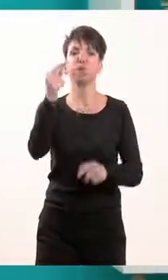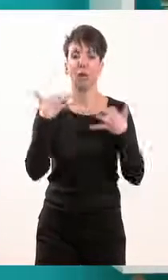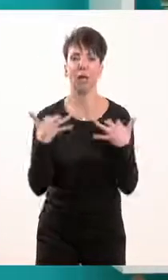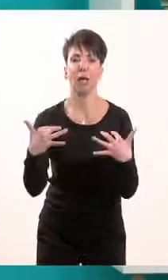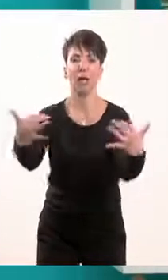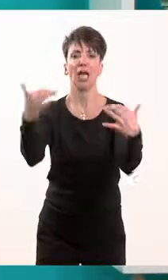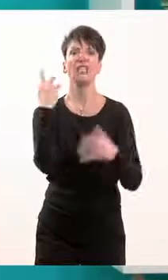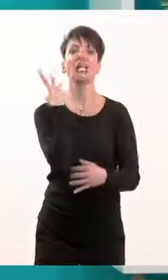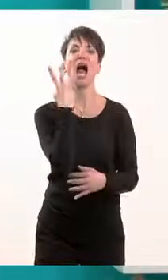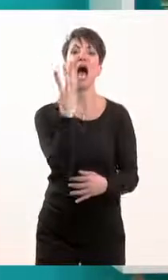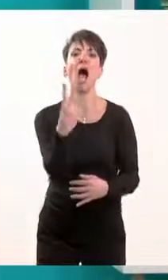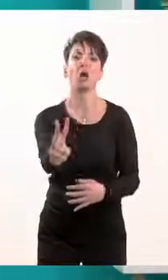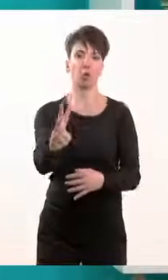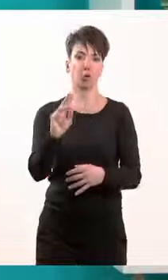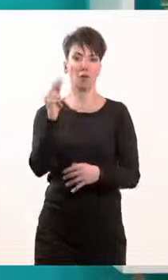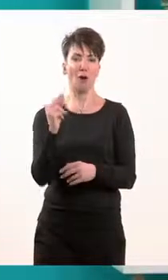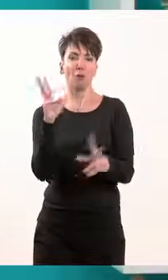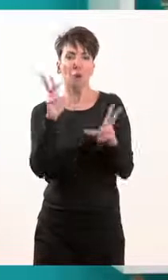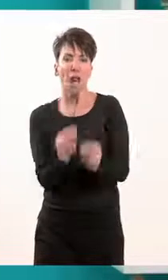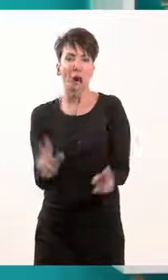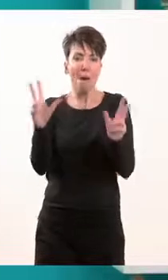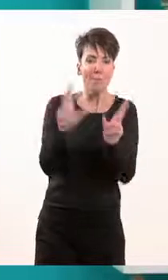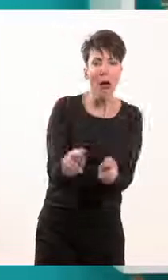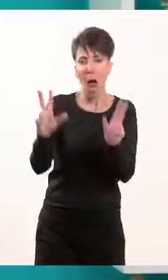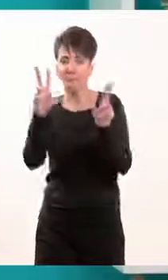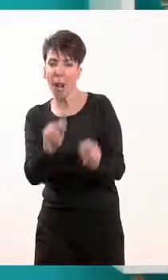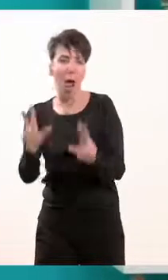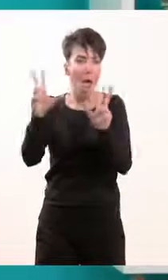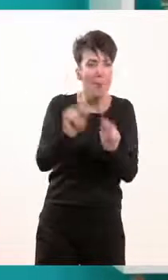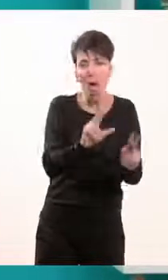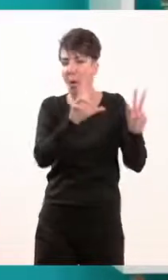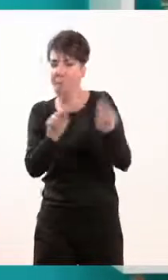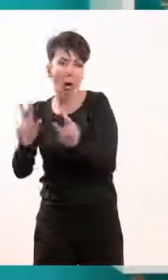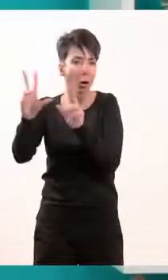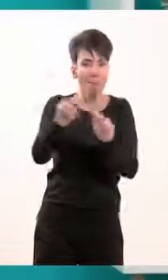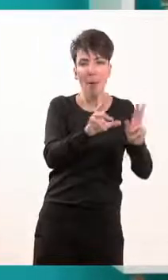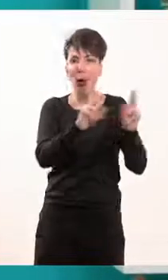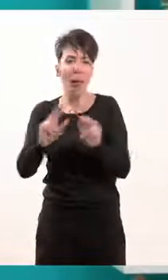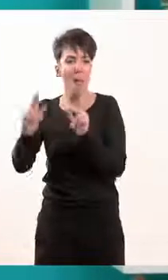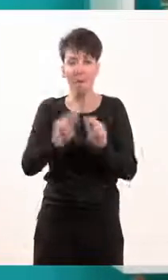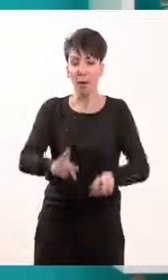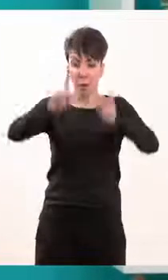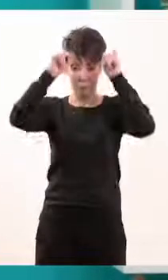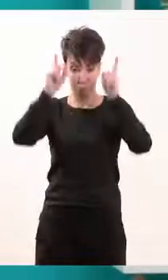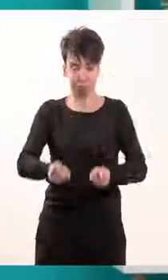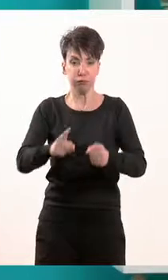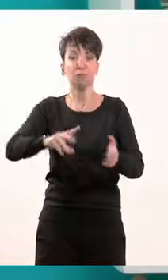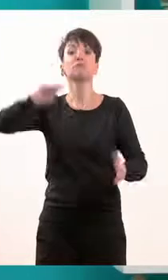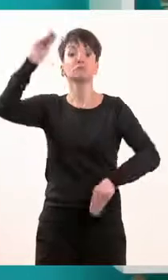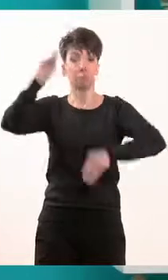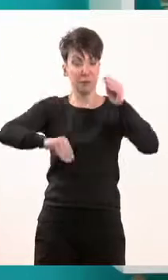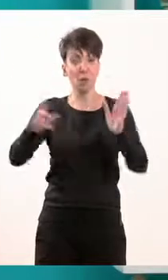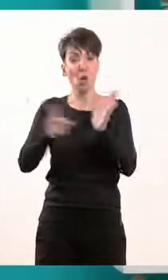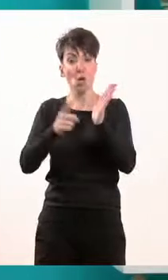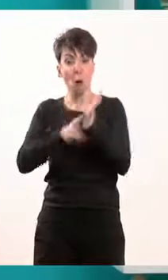Βουλευτές μας, που νομοθετούν, ψηφίζουν νόμους, ψηφίζουν νόμους που τους υπογράφει ο Πρόεδρος της